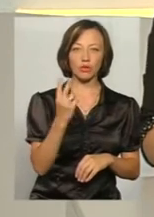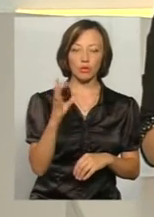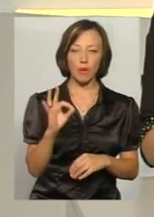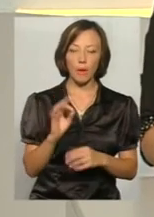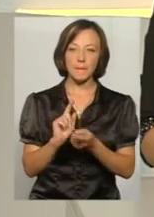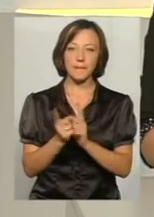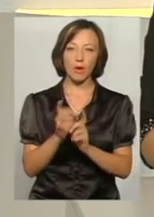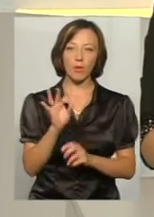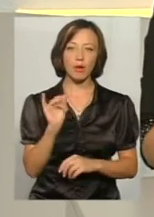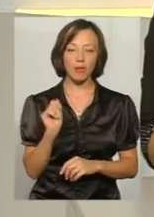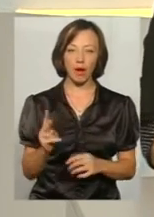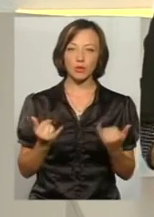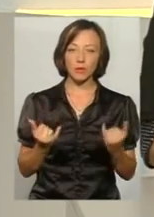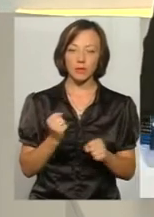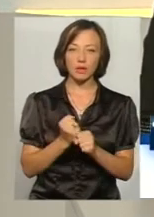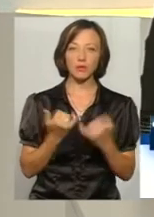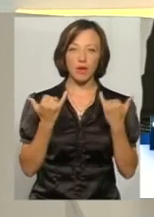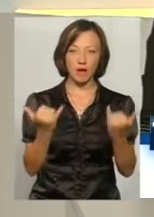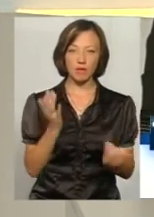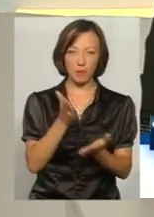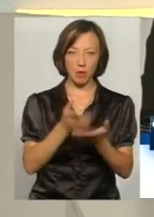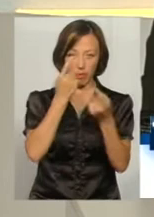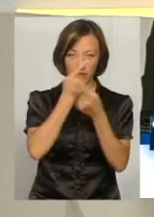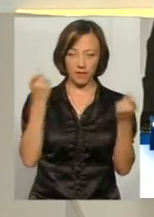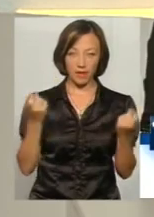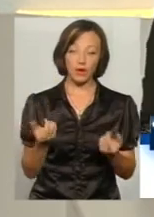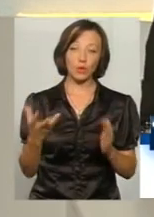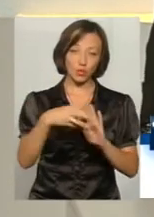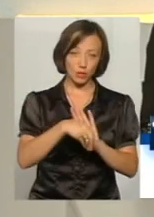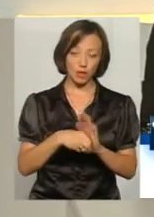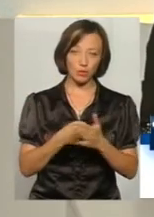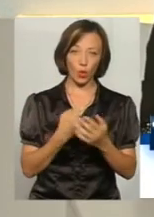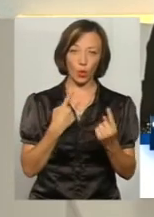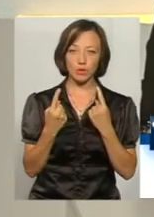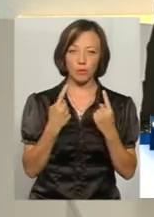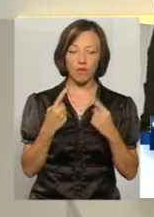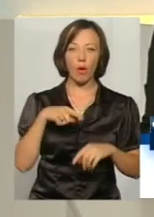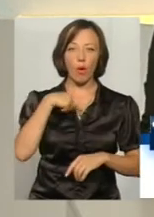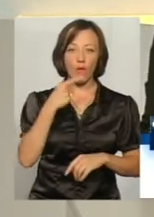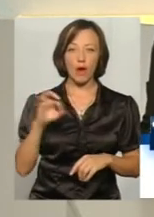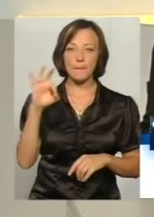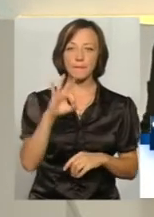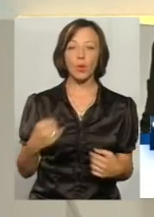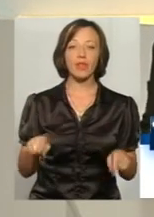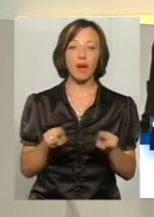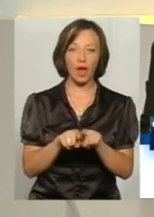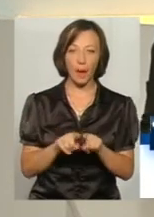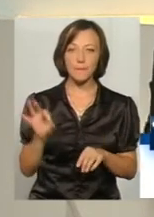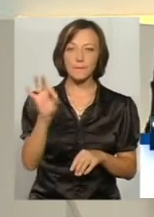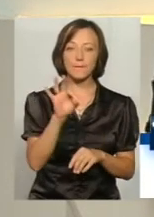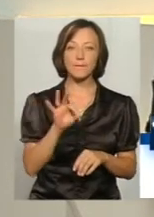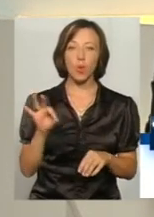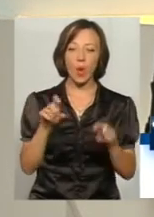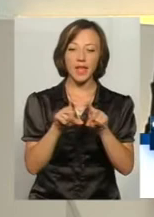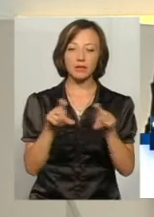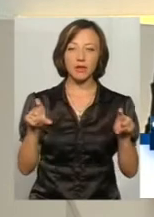Ольга Рибак. Сьогодні ми працюємо для вас у прямому ефірі, тож долучайтесь до розмови. А говоримо сьогодні про таке, про інститут